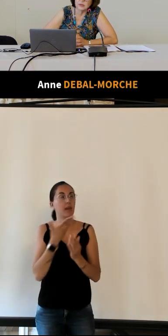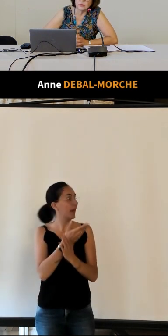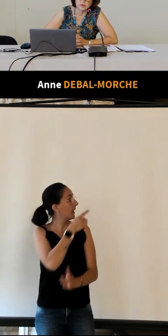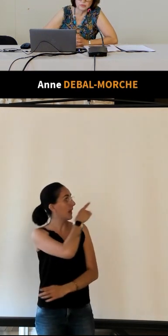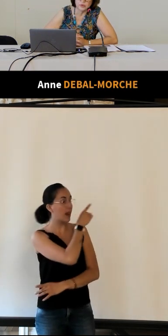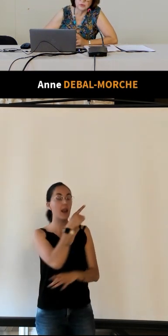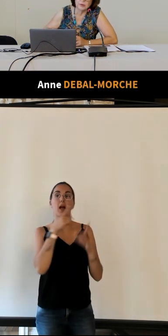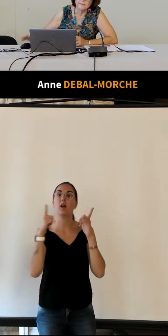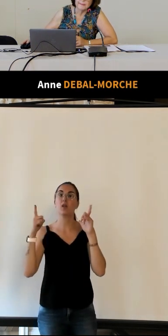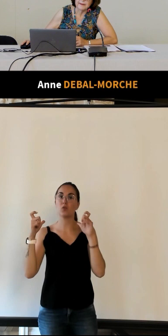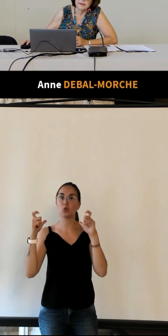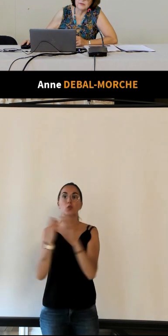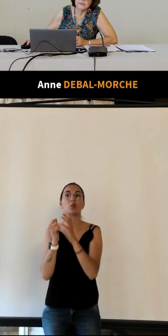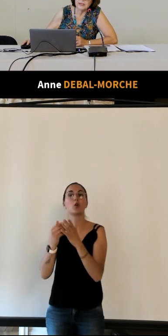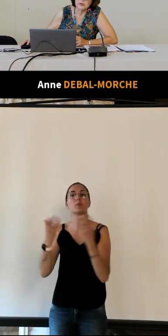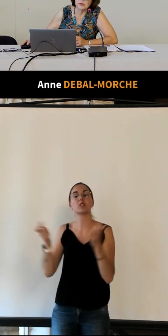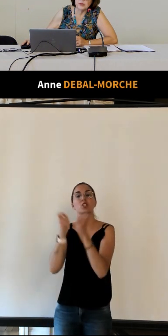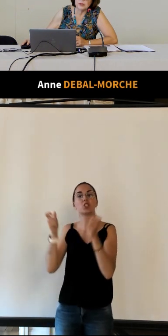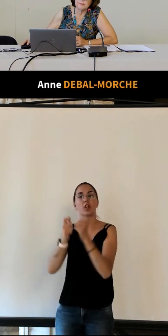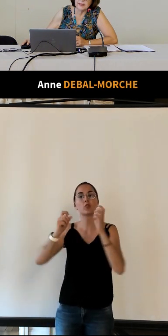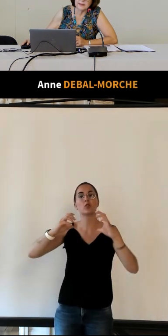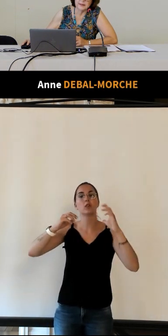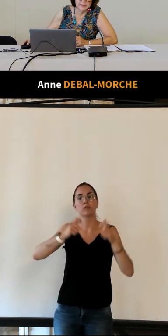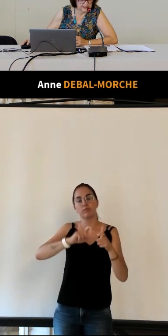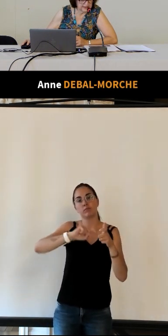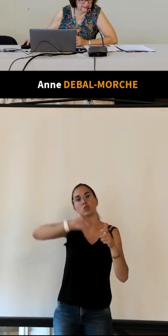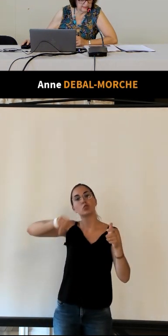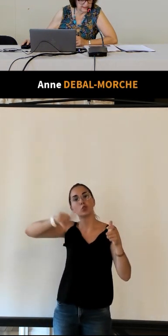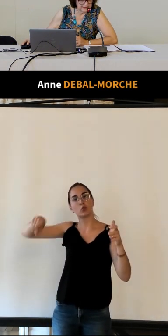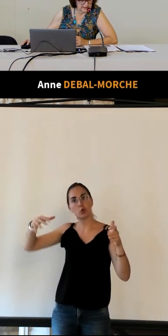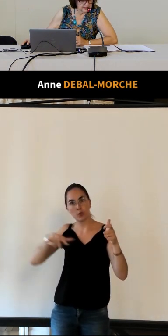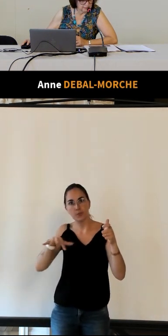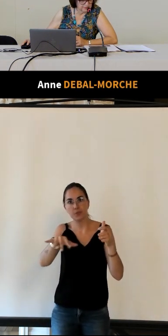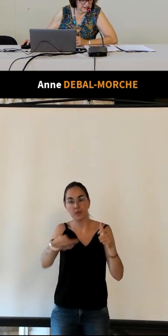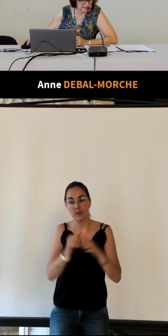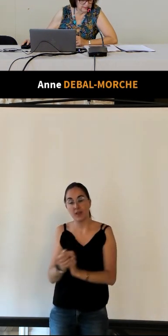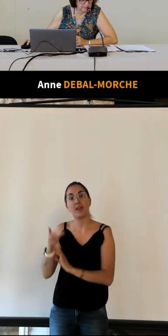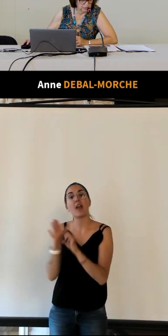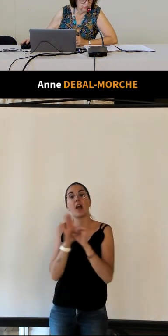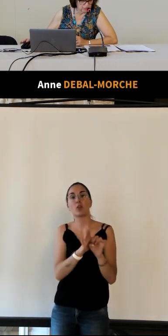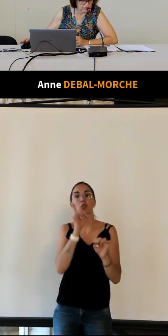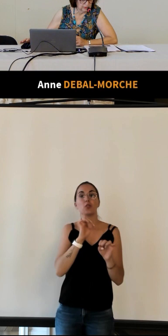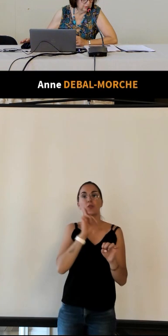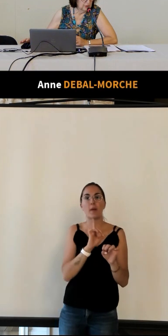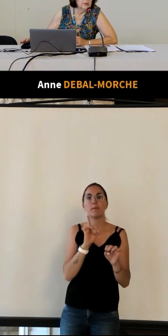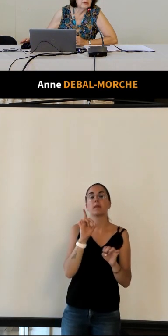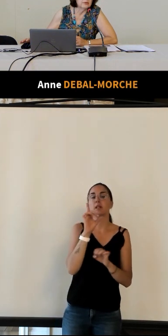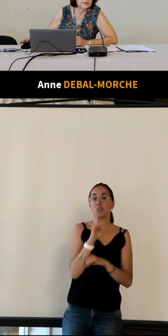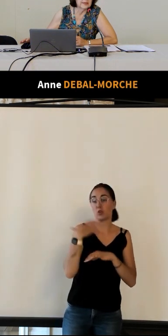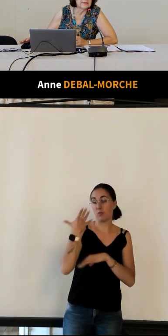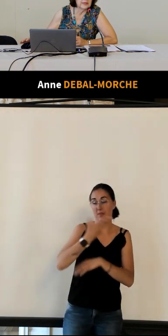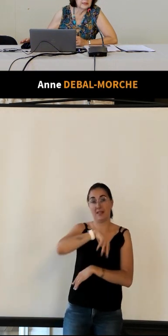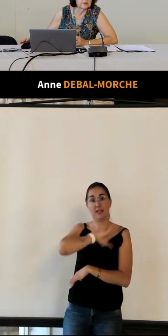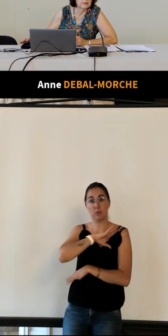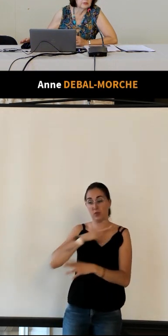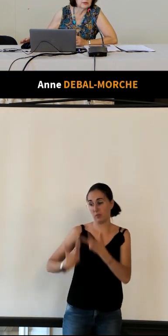devant le château de Chenonceau et vous avez à gauche Bernadette Dask qui a été responsable pendant 30 ans du